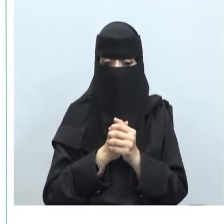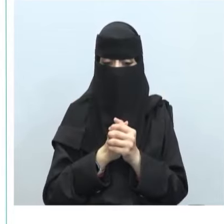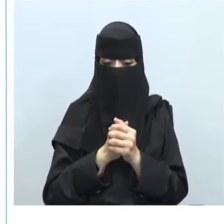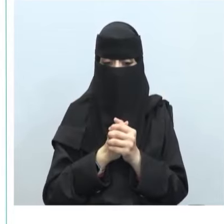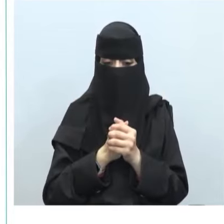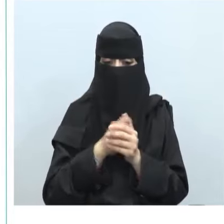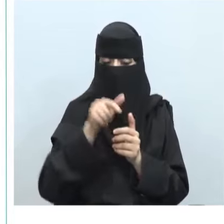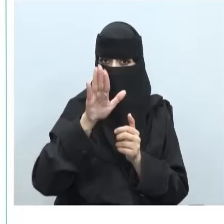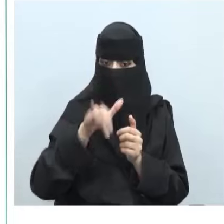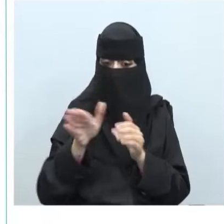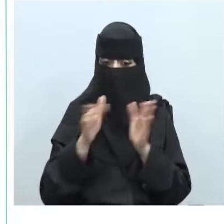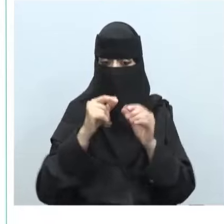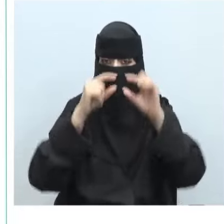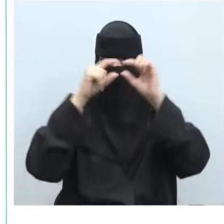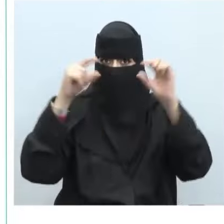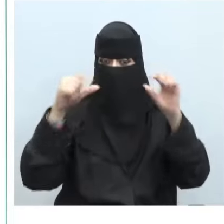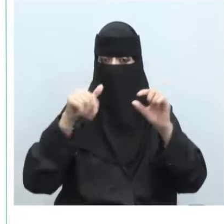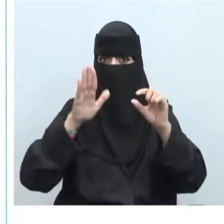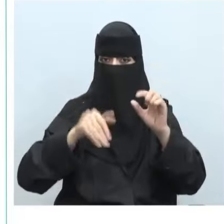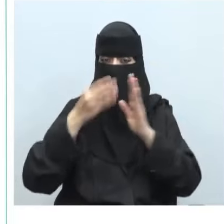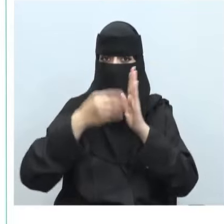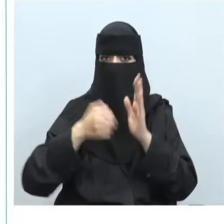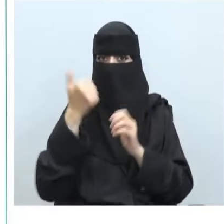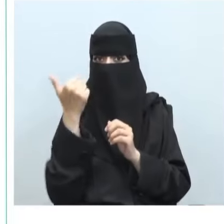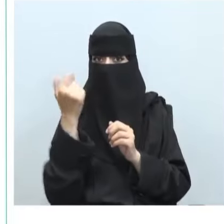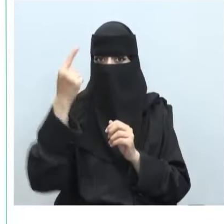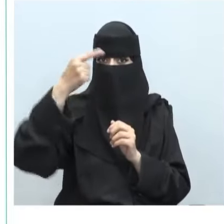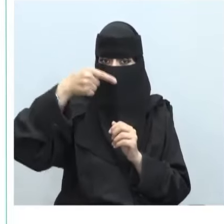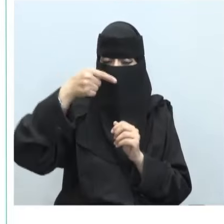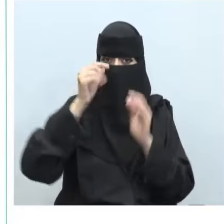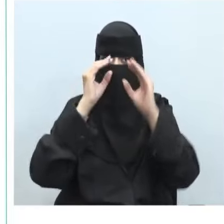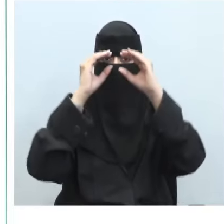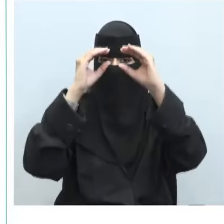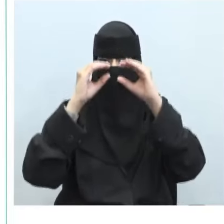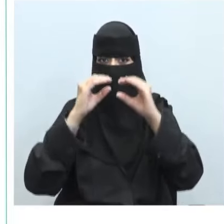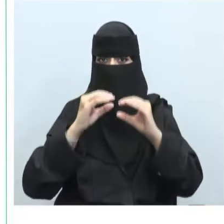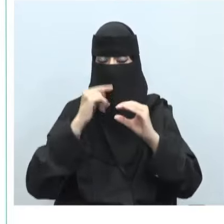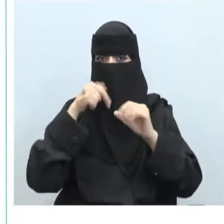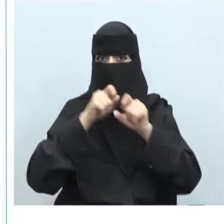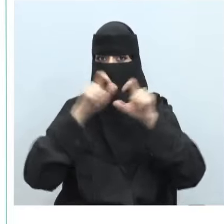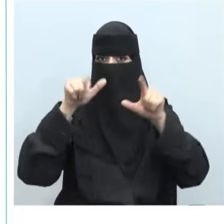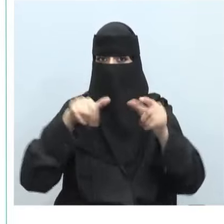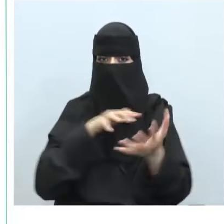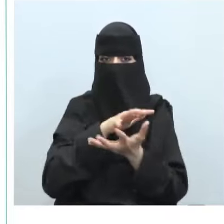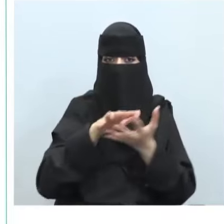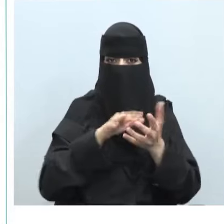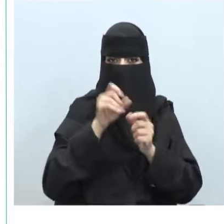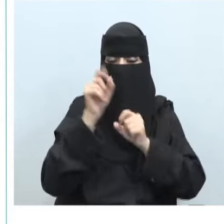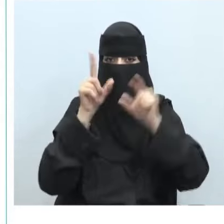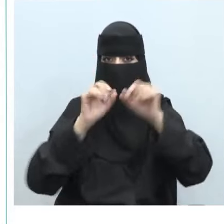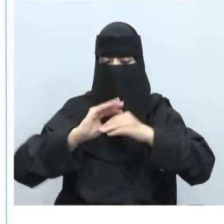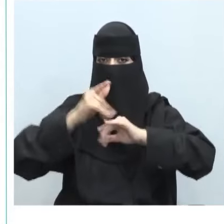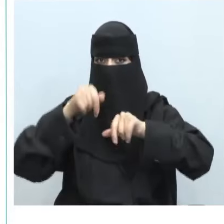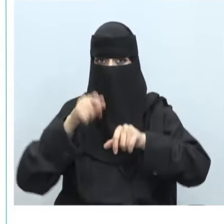توجد في هذا القرار 16 مادة توضح الجرائم الإلكترونية